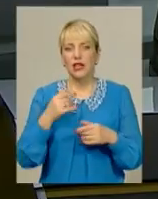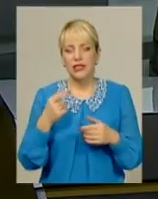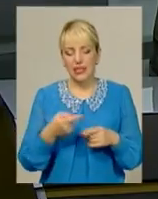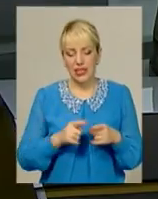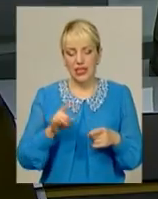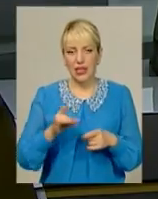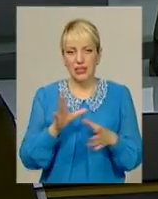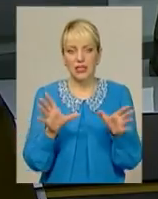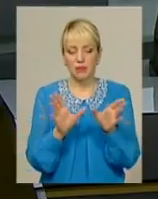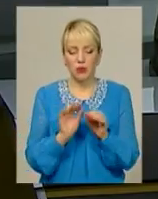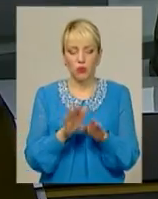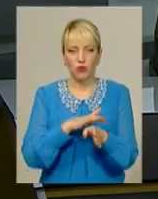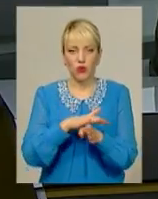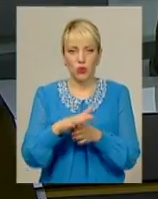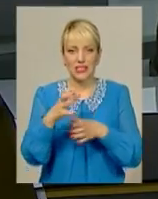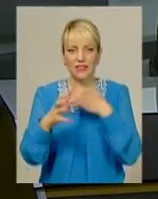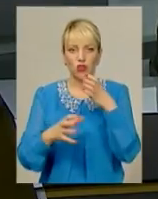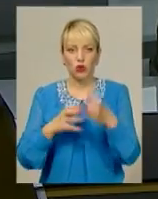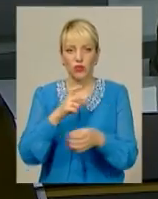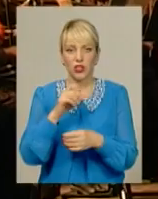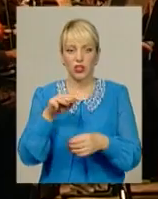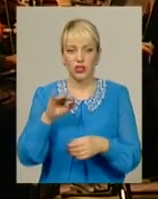разу вони спільно виконуватимуть світові хіти.